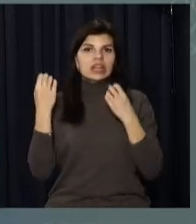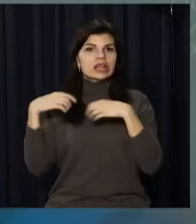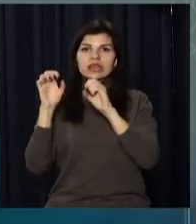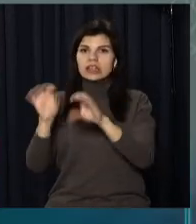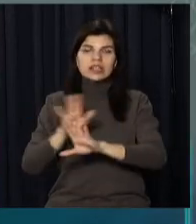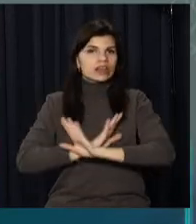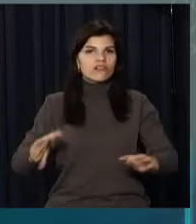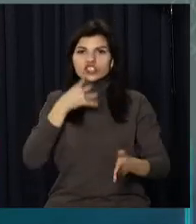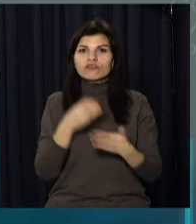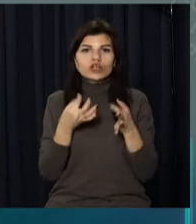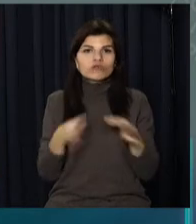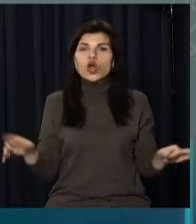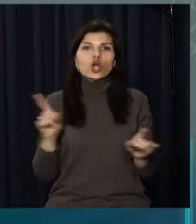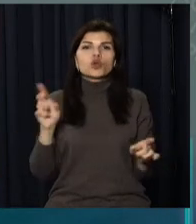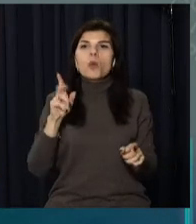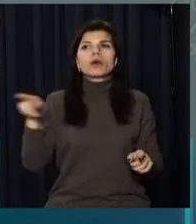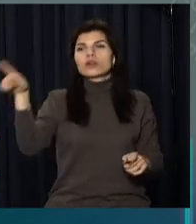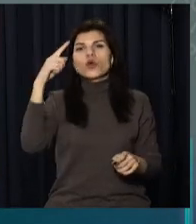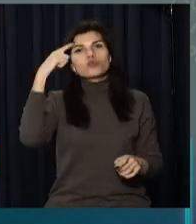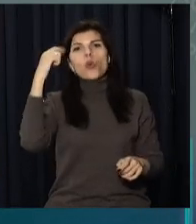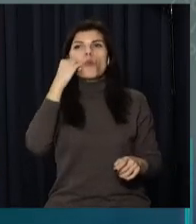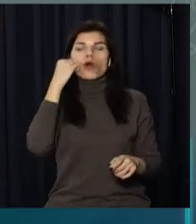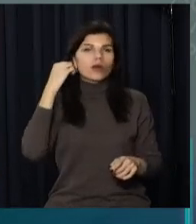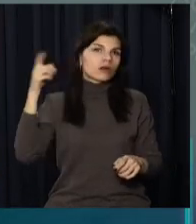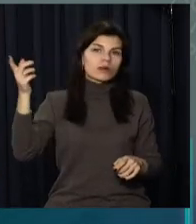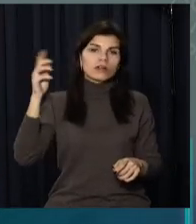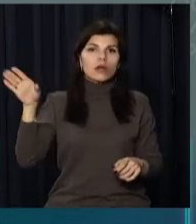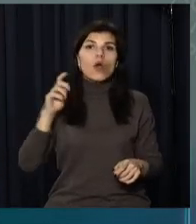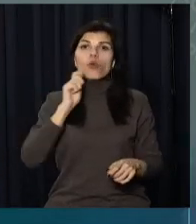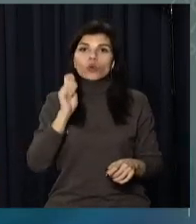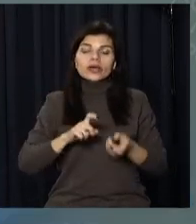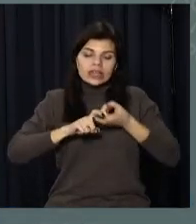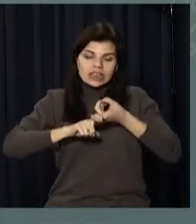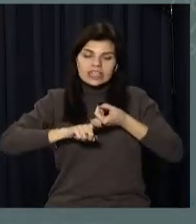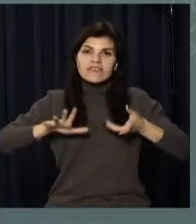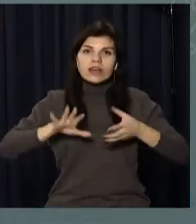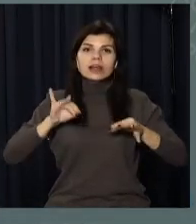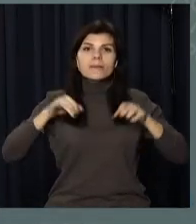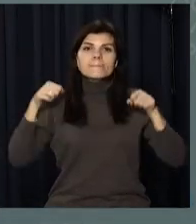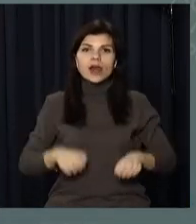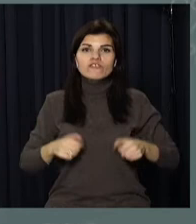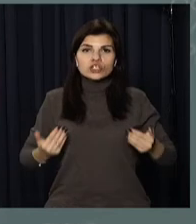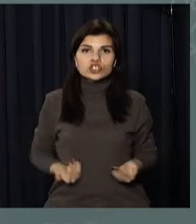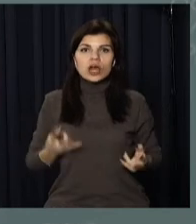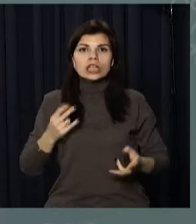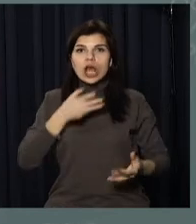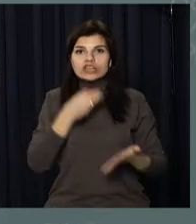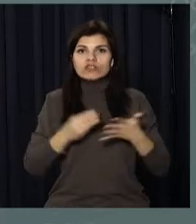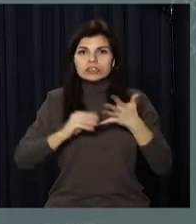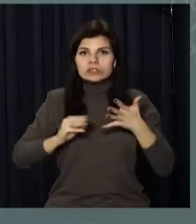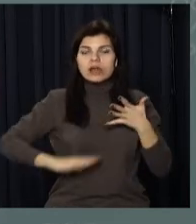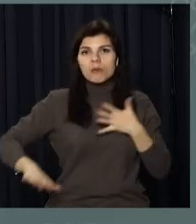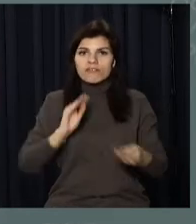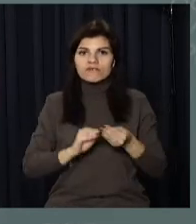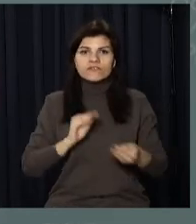своєї свободи, щоб там не думали в Москві. Для українців незалежність і право жити на своїй землі згідно